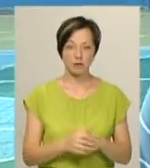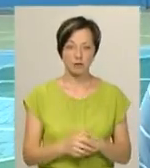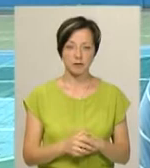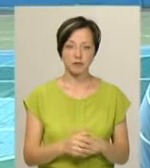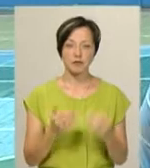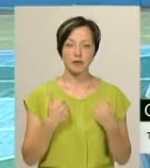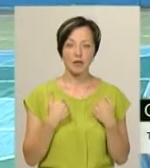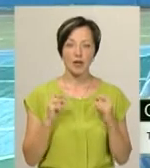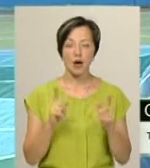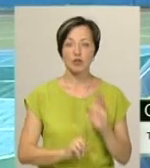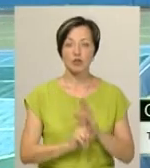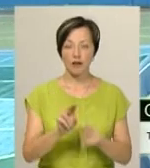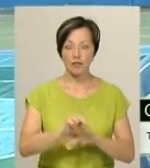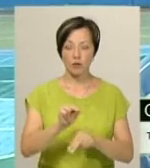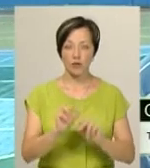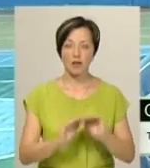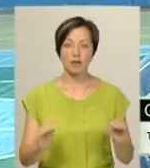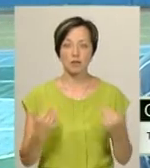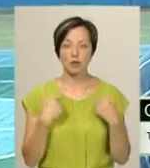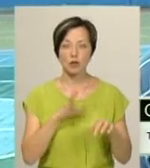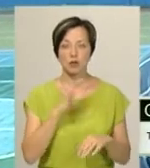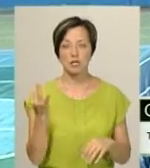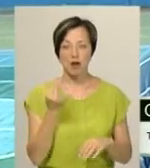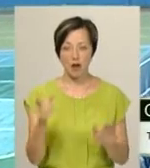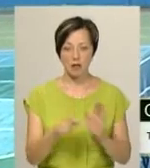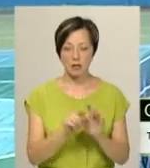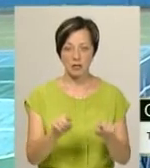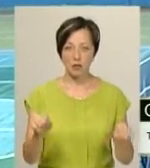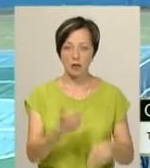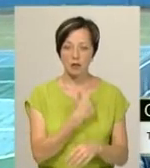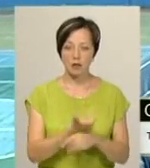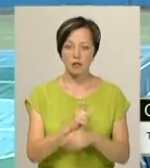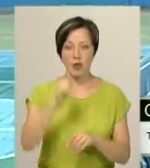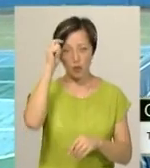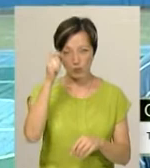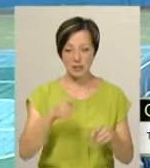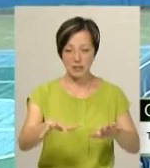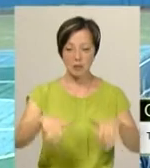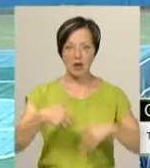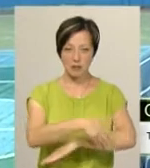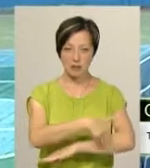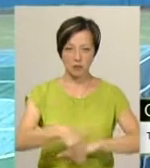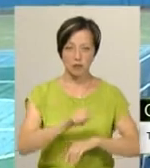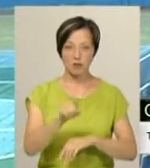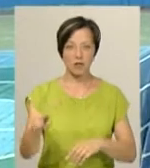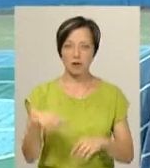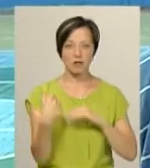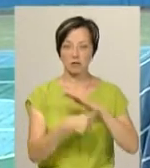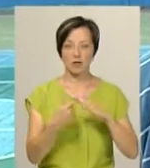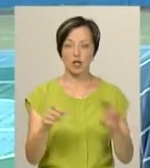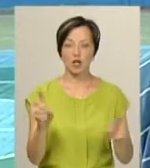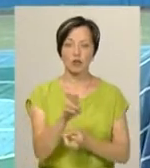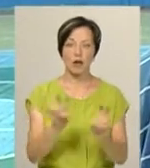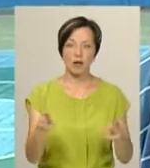почав тренувати діток, мені було цікаво з ними. Хотілося побільше хлопчиків забрати з вулиці, щоб вони там не шукали